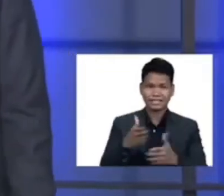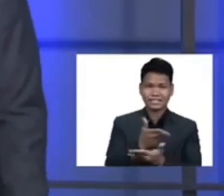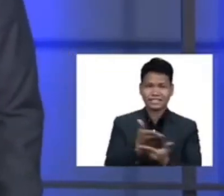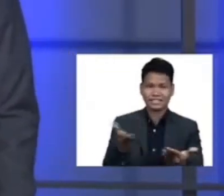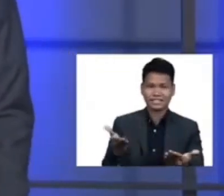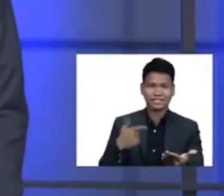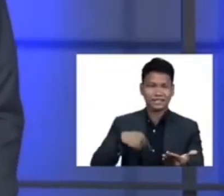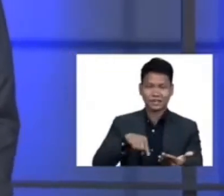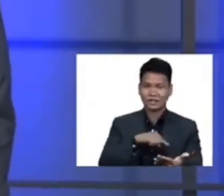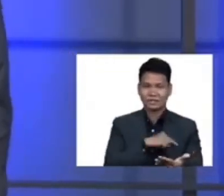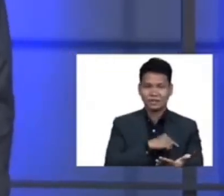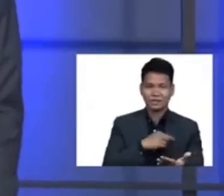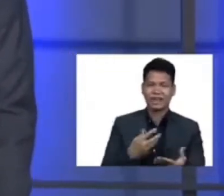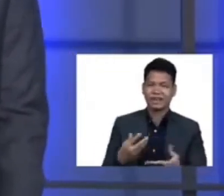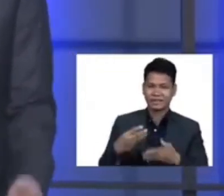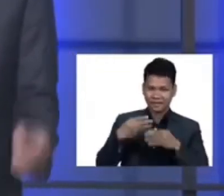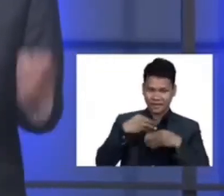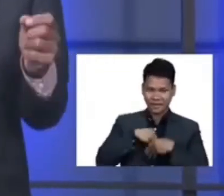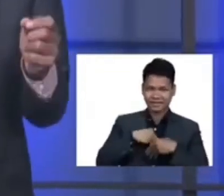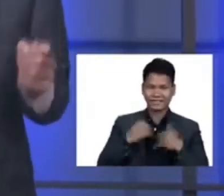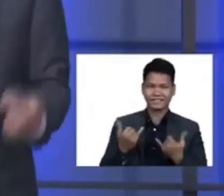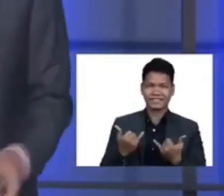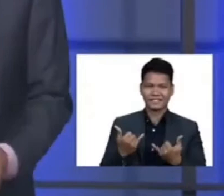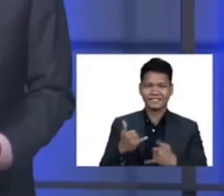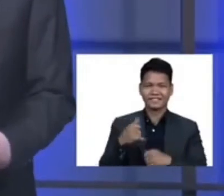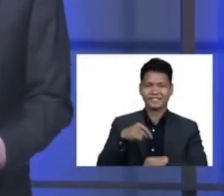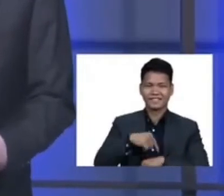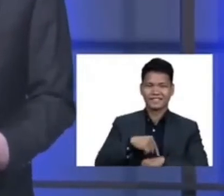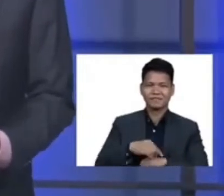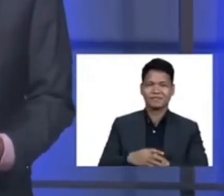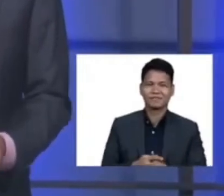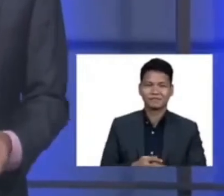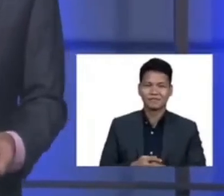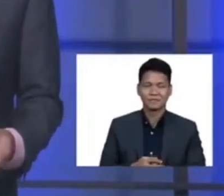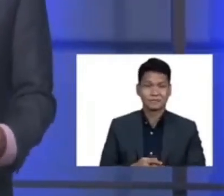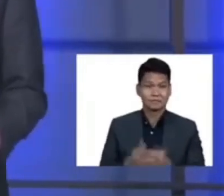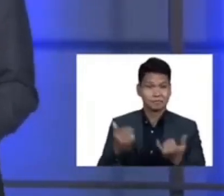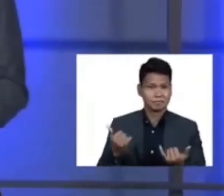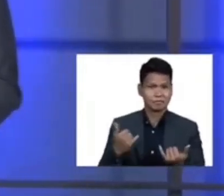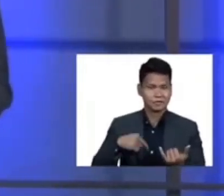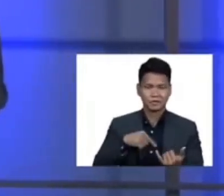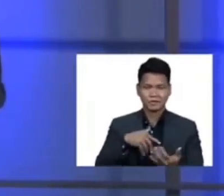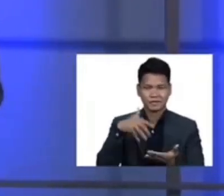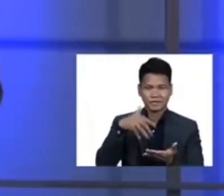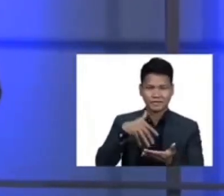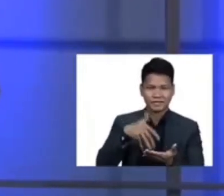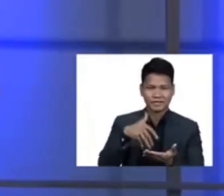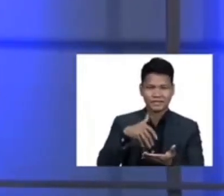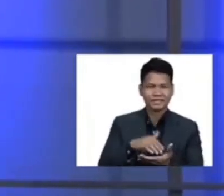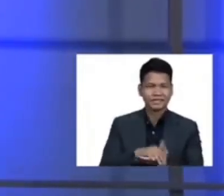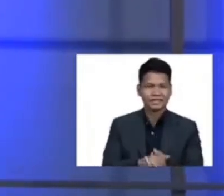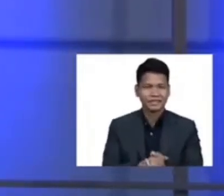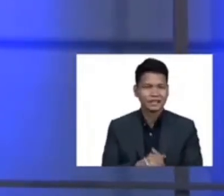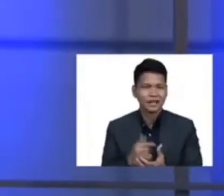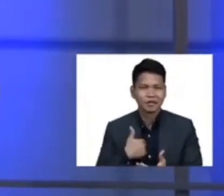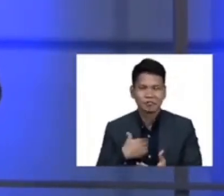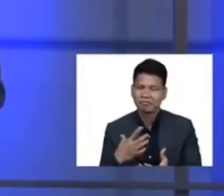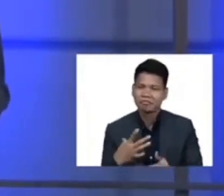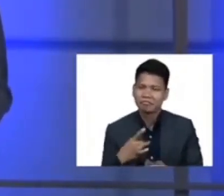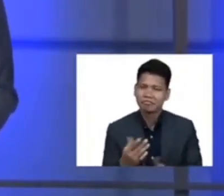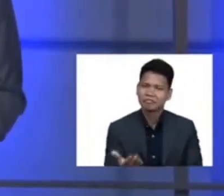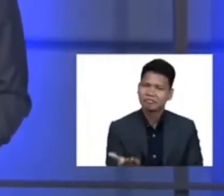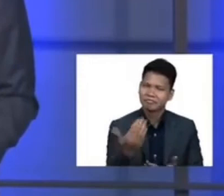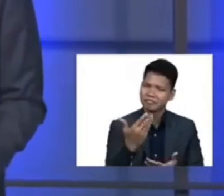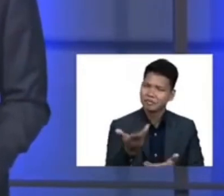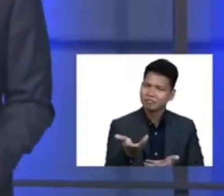ating matatanggap ngayong oras. Sa ating pong pag-aaral, gusto ko pong dalhin